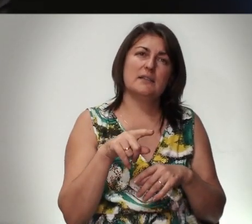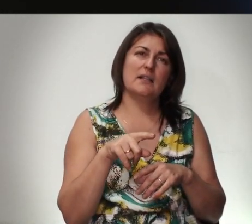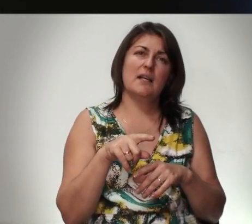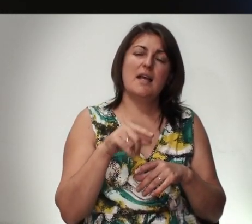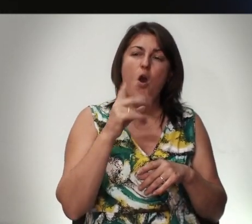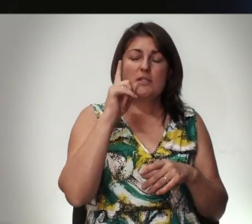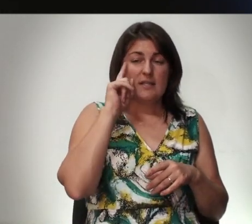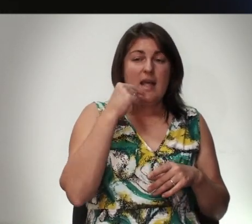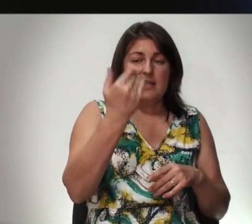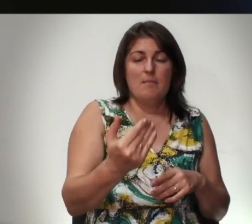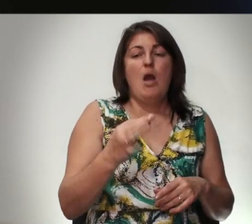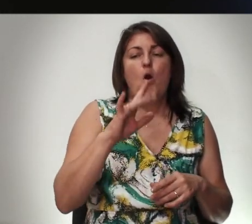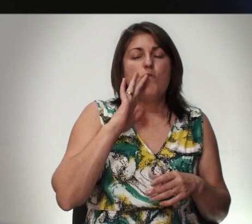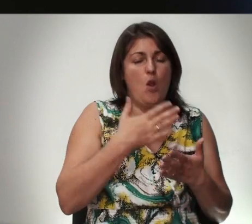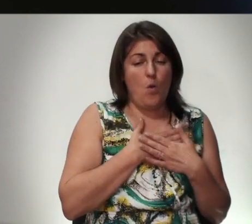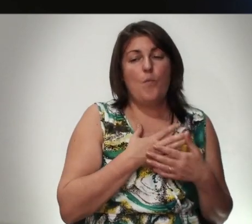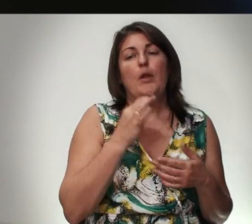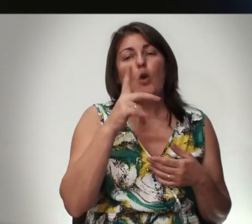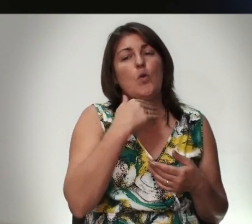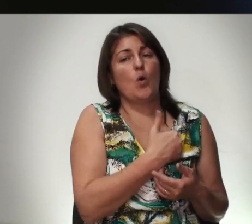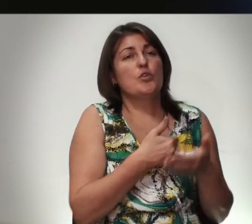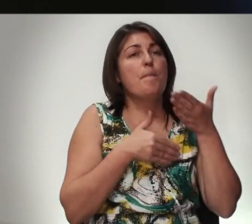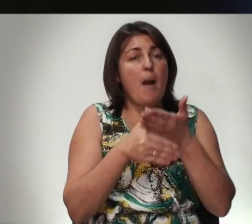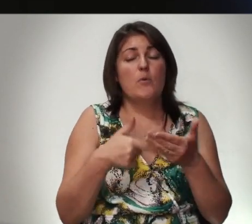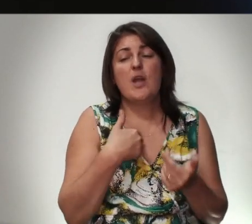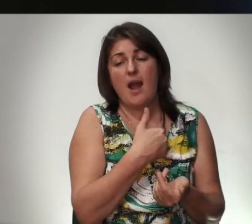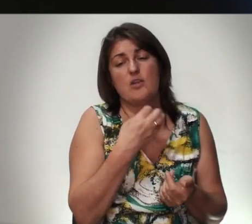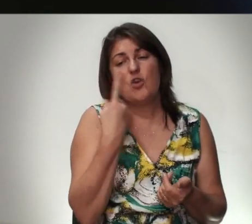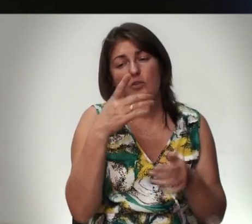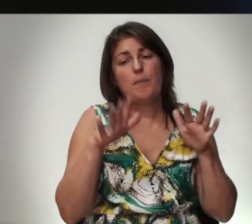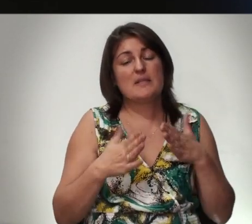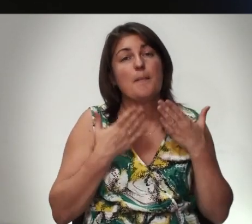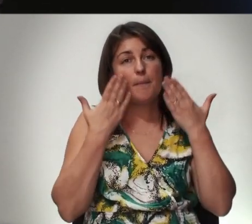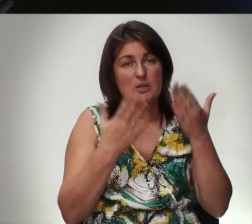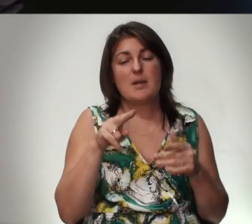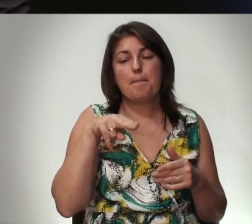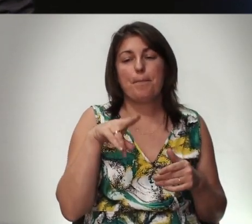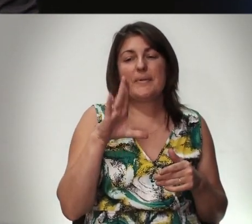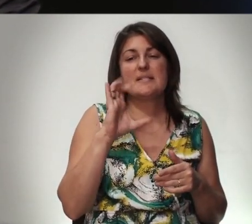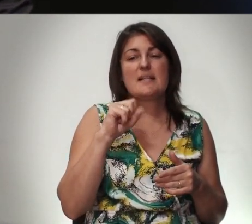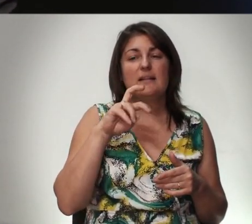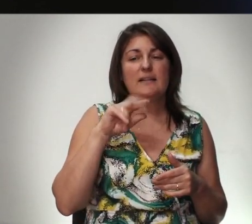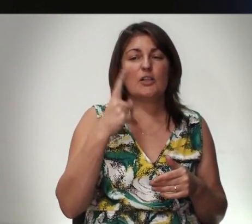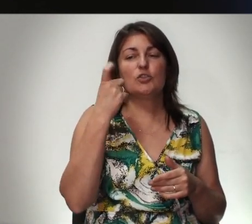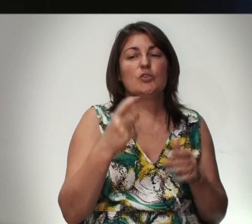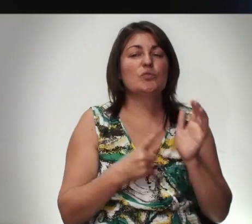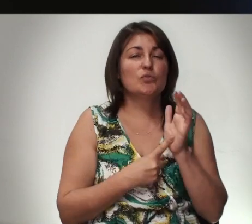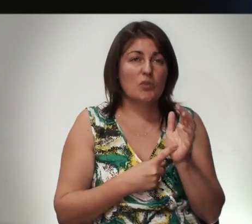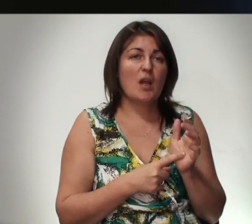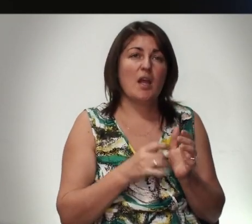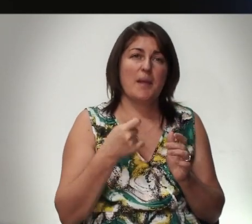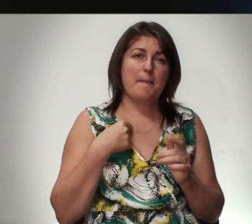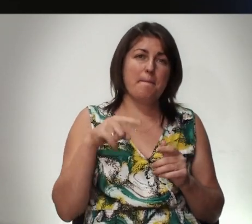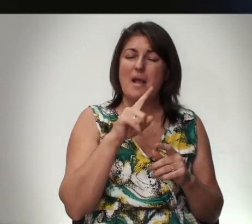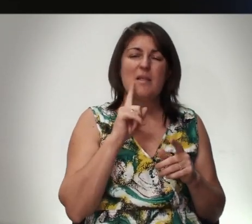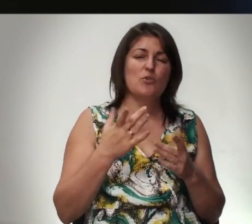Тебя Он любит И хочет помочь Я хотел еще одно место Прочитать Псалтирь 106 И мы